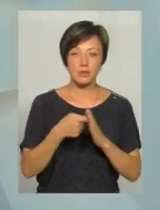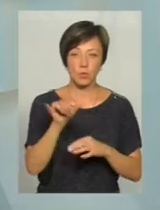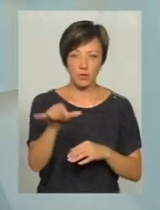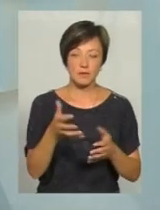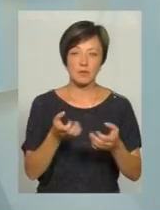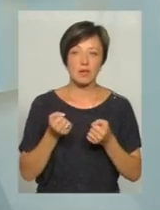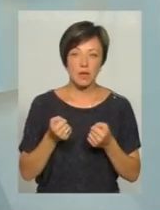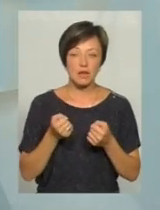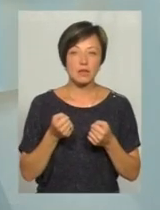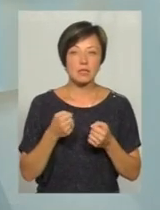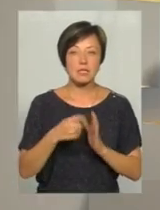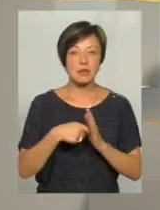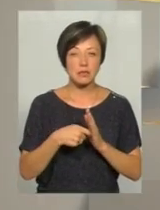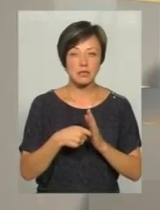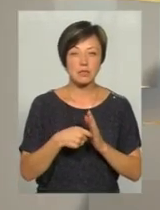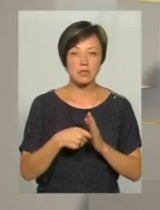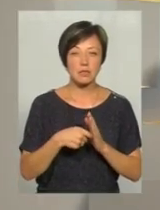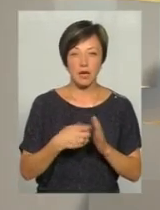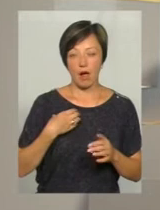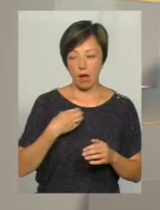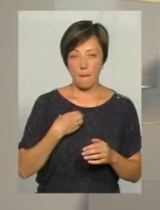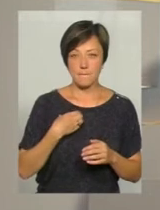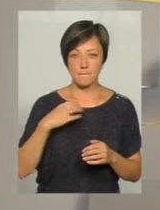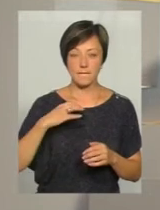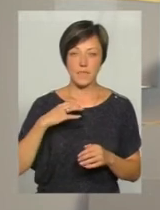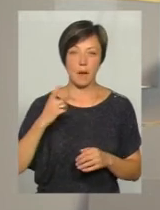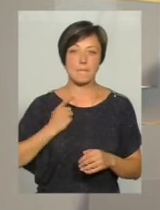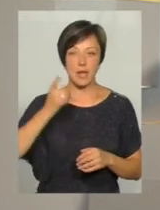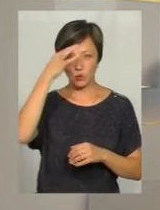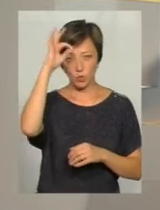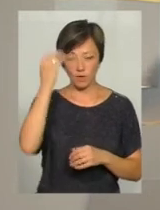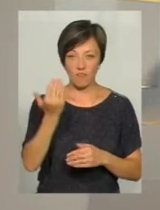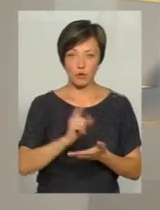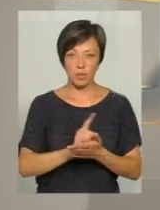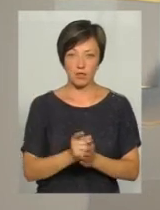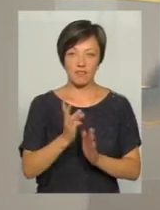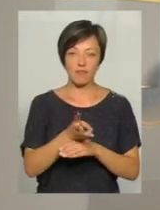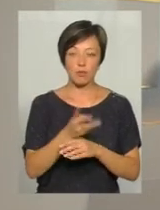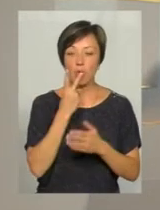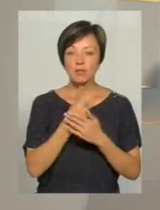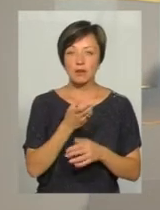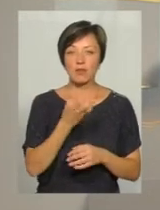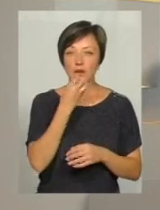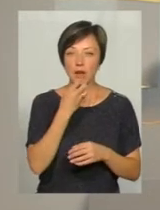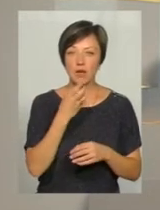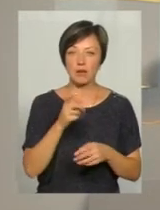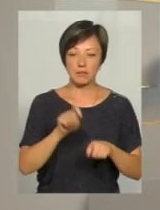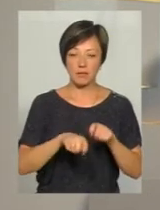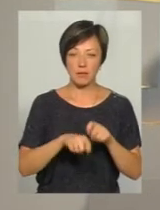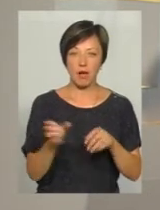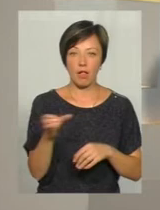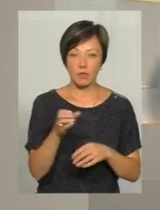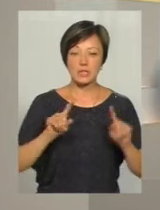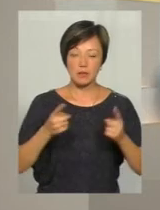взяли. Воно знятое з камери патрульного. оперативне відео. Ось що показав драгер, як відбувалися затримання,